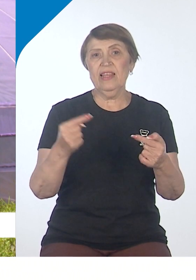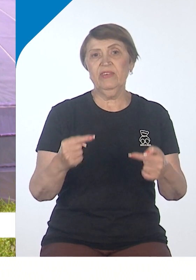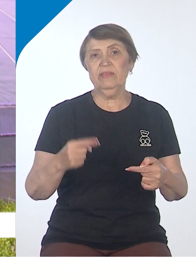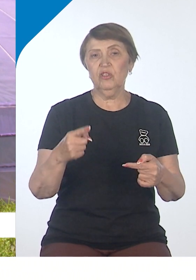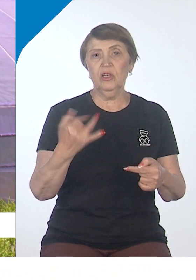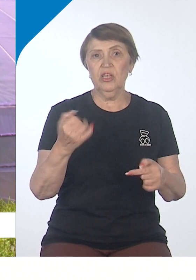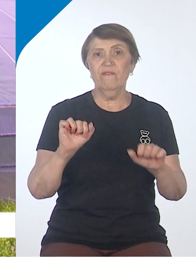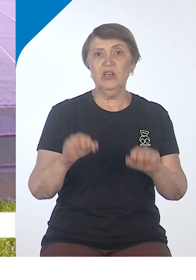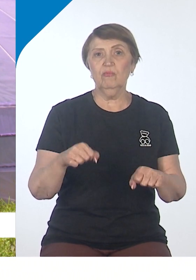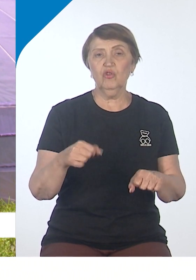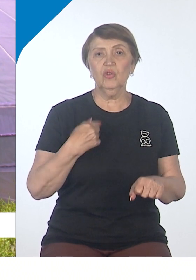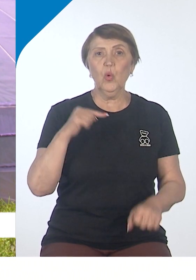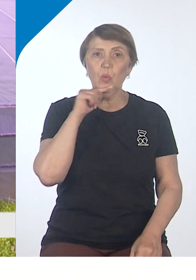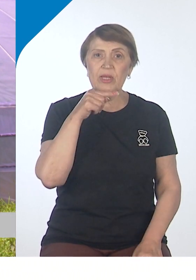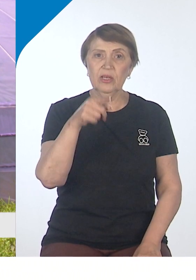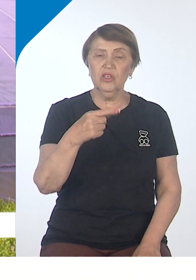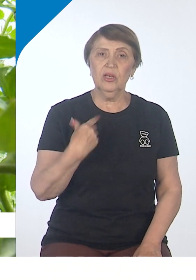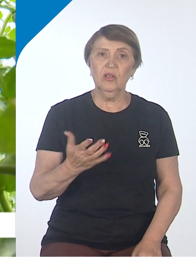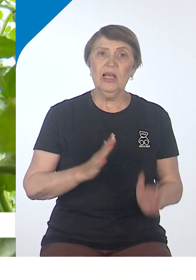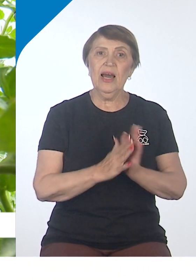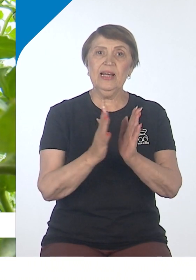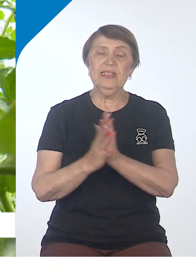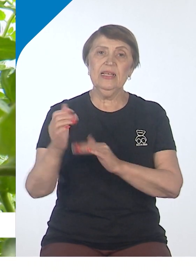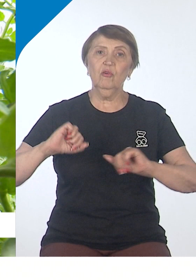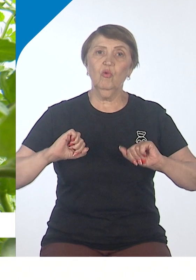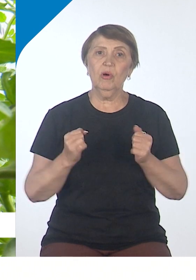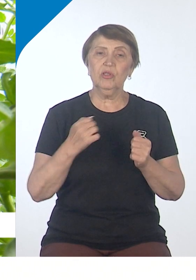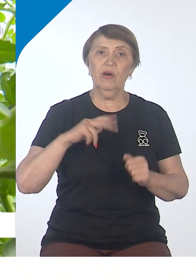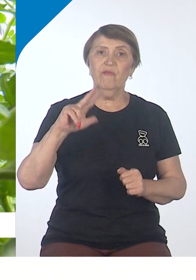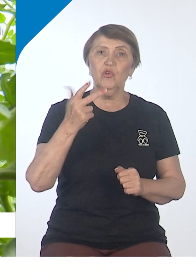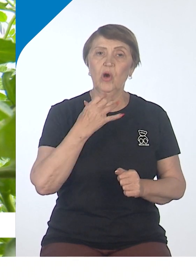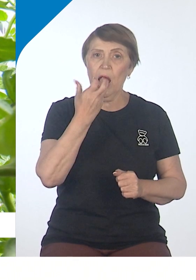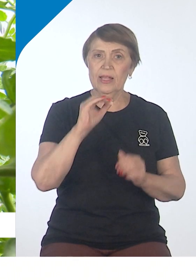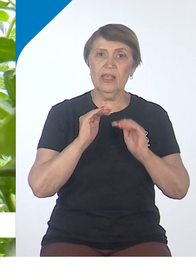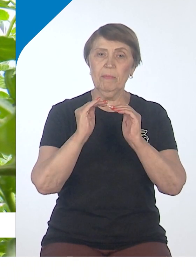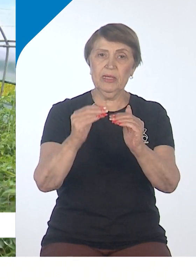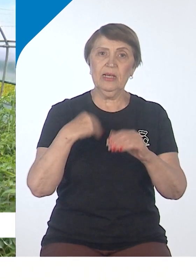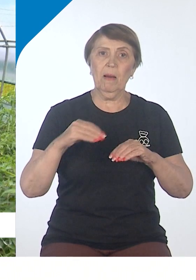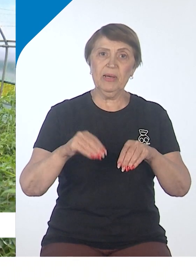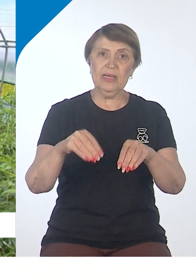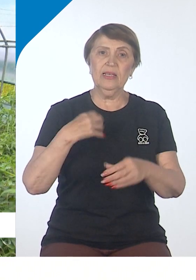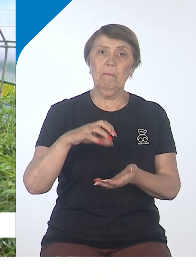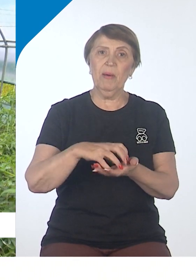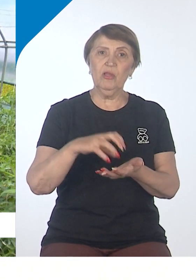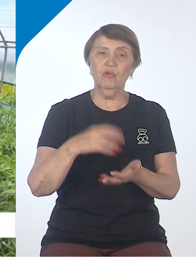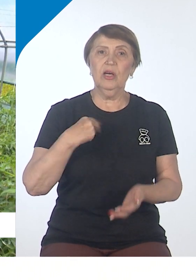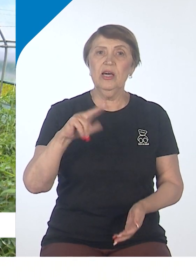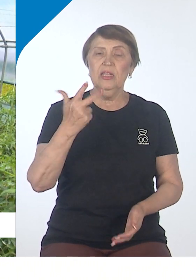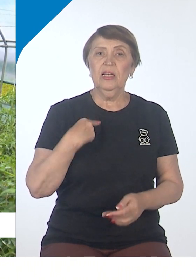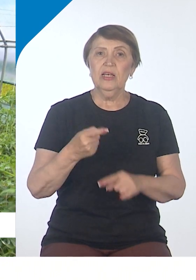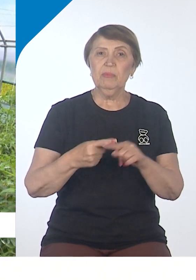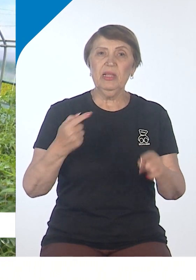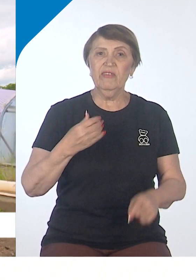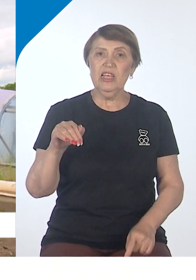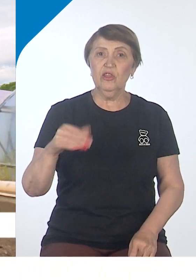возможность уберечь растения от заморозков. В трех теплицах я посадил помидоры, где-то три с половиной тысячи корней.